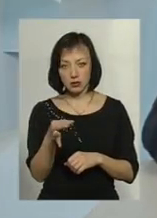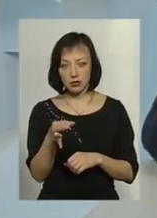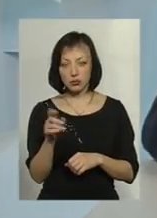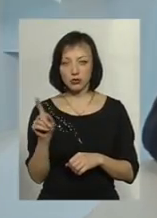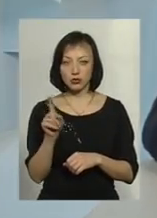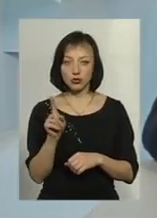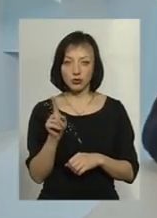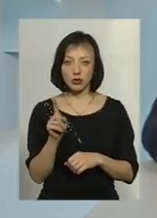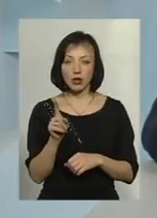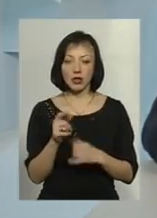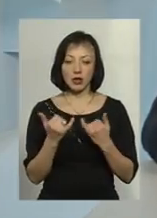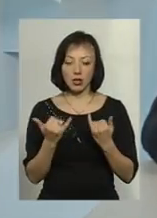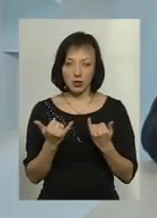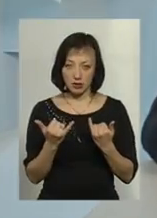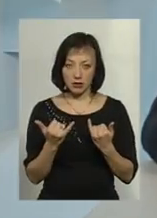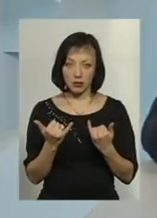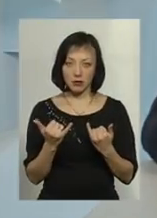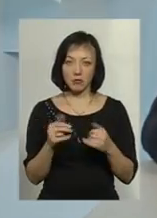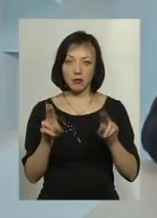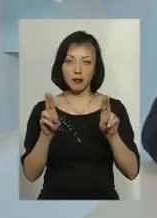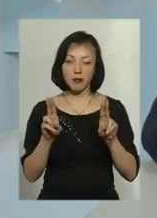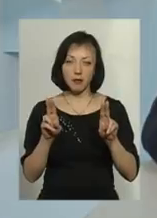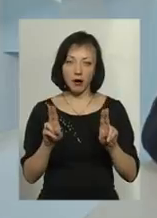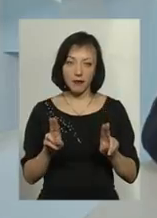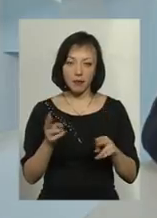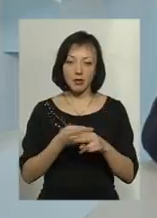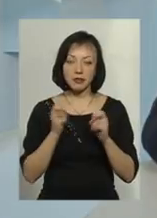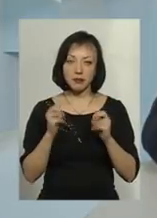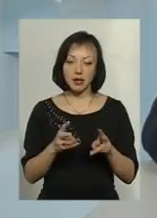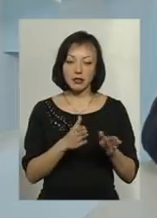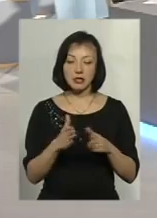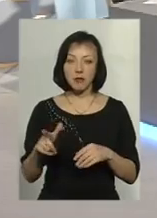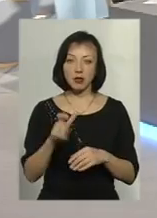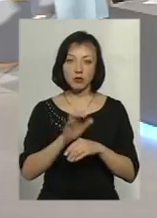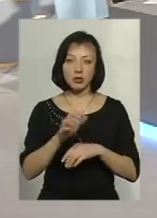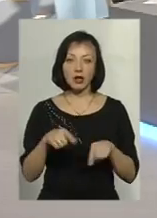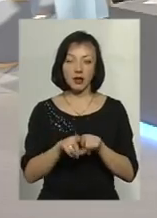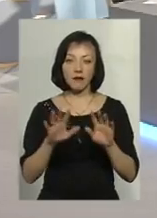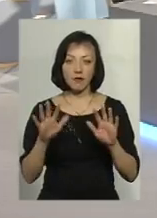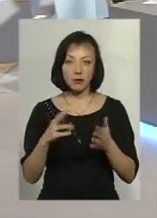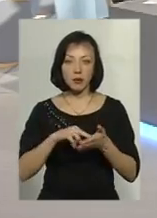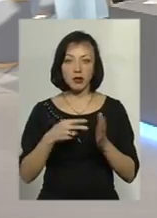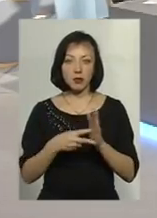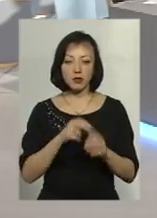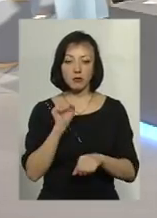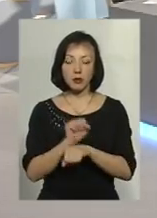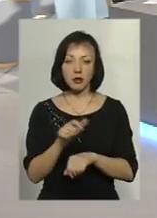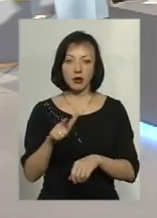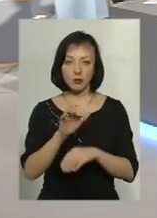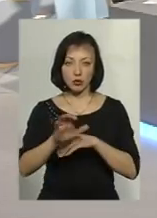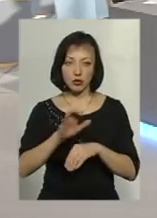що діючими на даний час правилами безпеки систем газопостачання, в таких випадках передбачено припинення